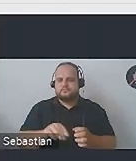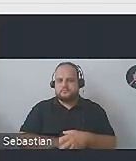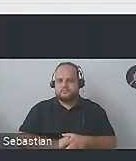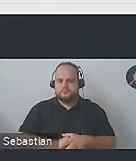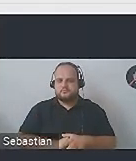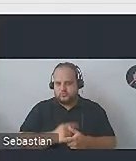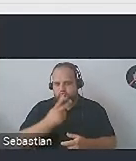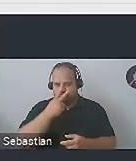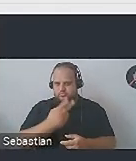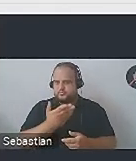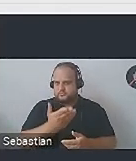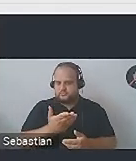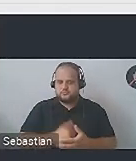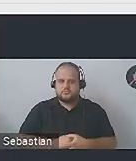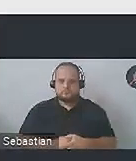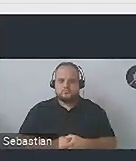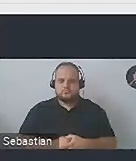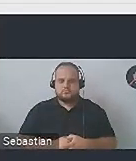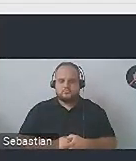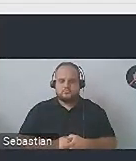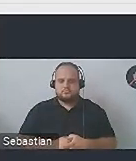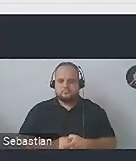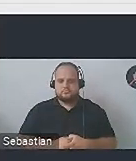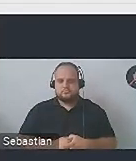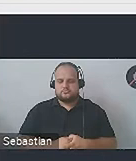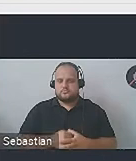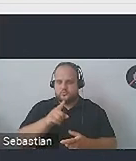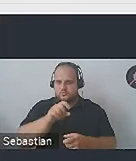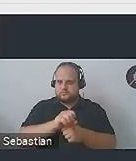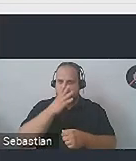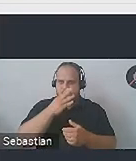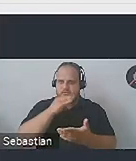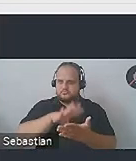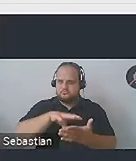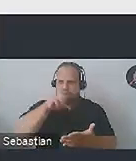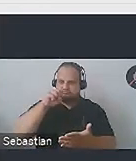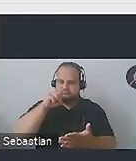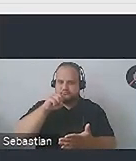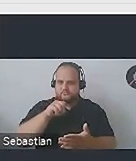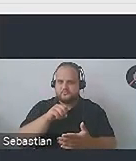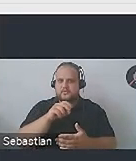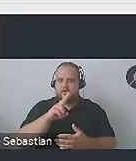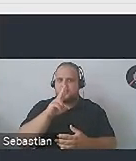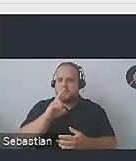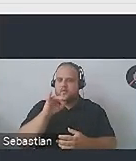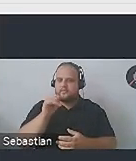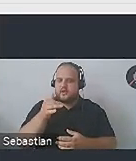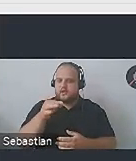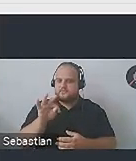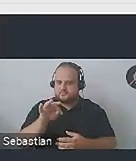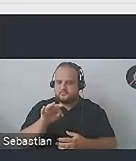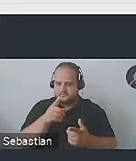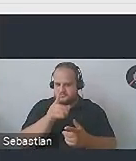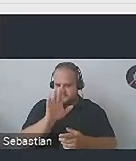to spójrzcie. To są screenshoty, to są zrzuty ekranu z takiego magicznego kalkulatora kontrastu, do którego link